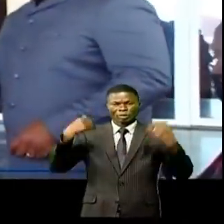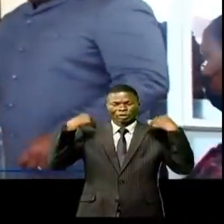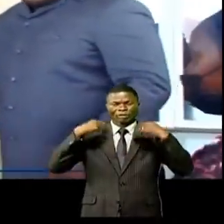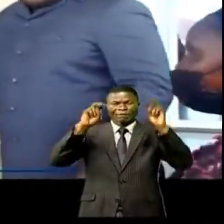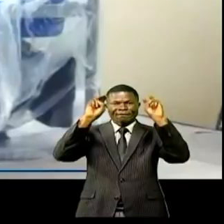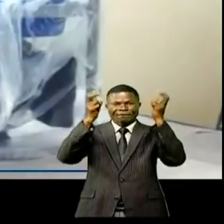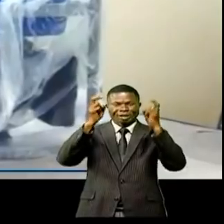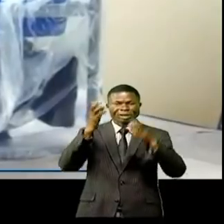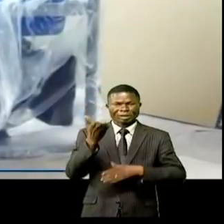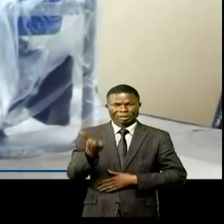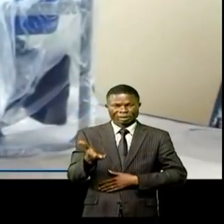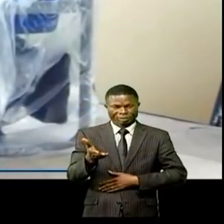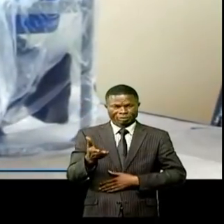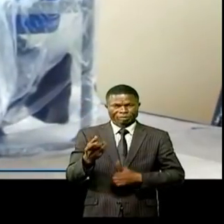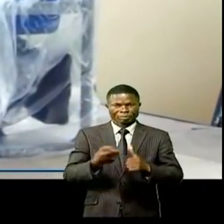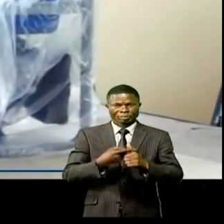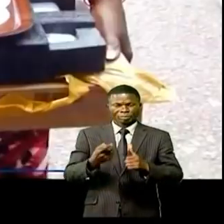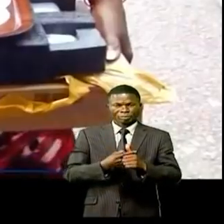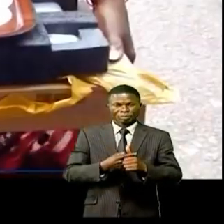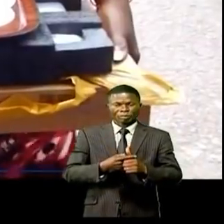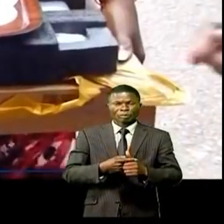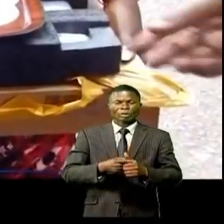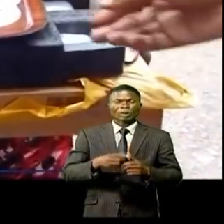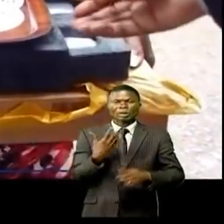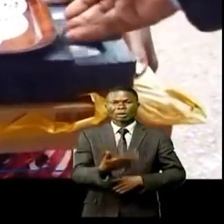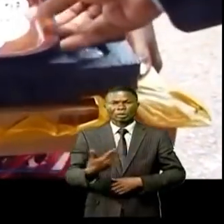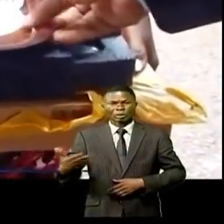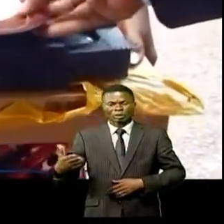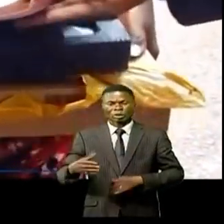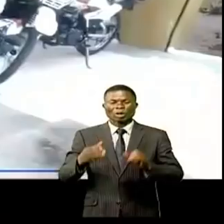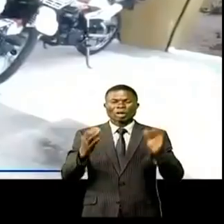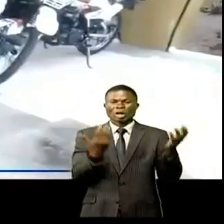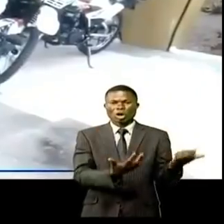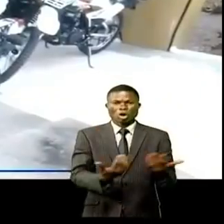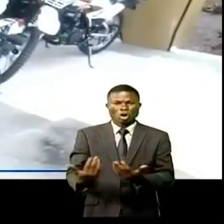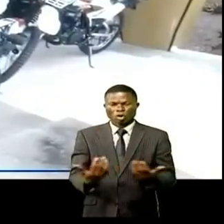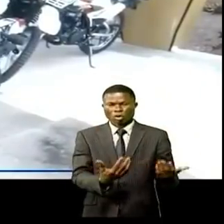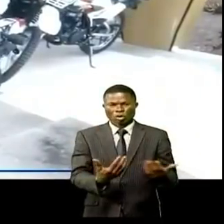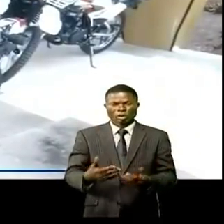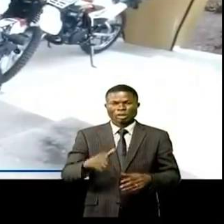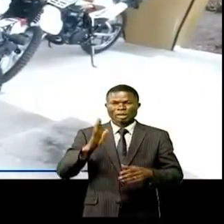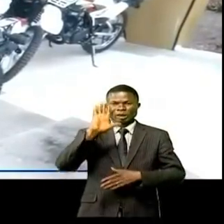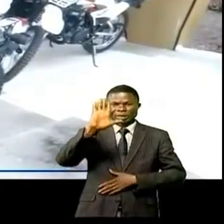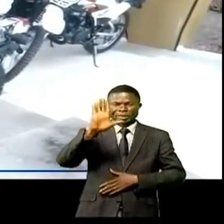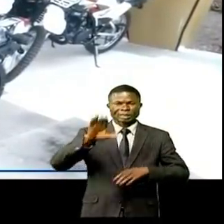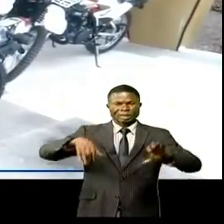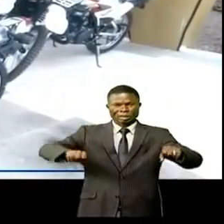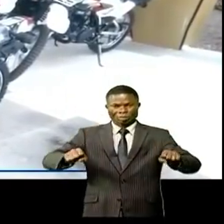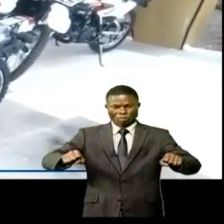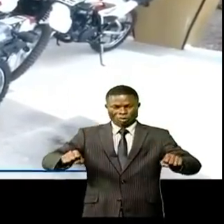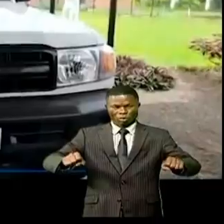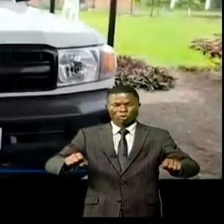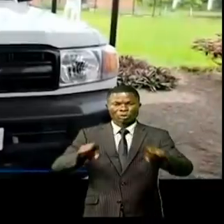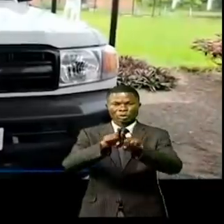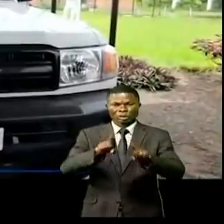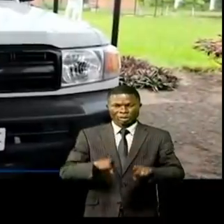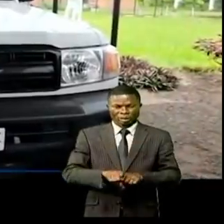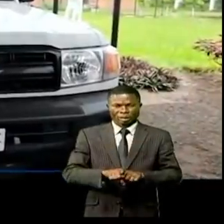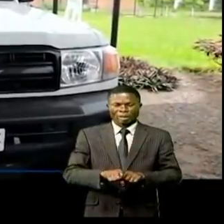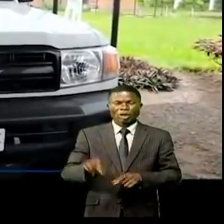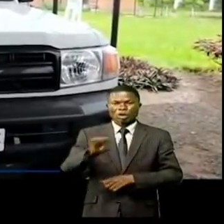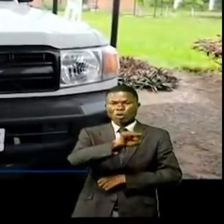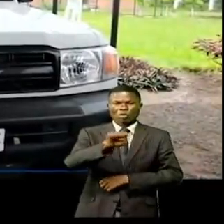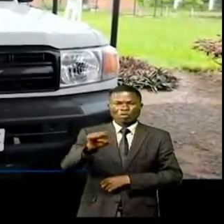-Ville. Il s'agit des générateurs, des matériels informatiques, 5 motos Yamaha DT125 et une Jeep 4x4